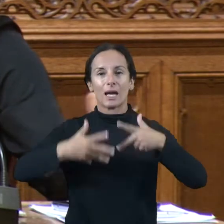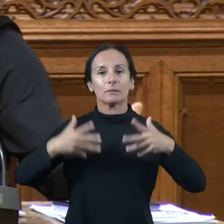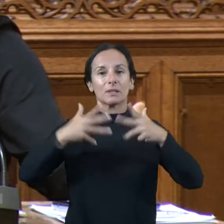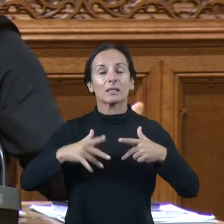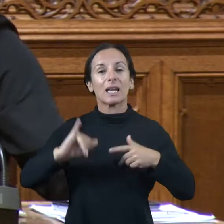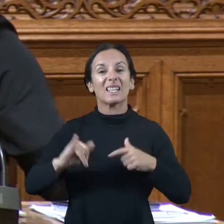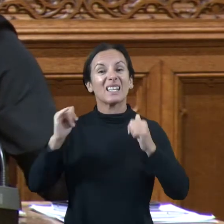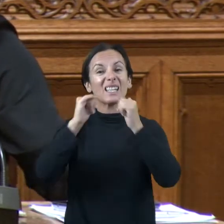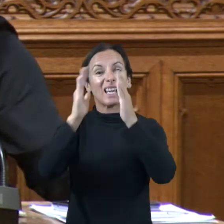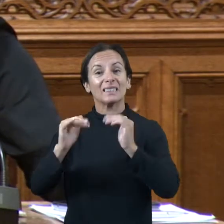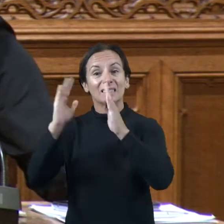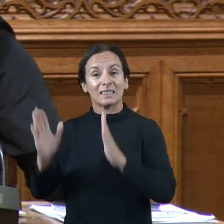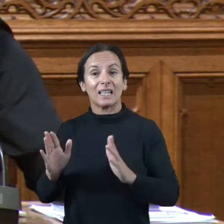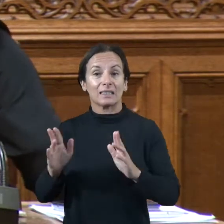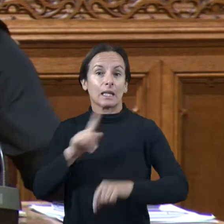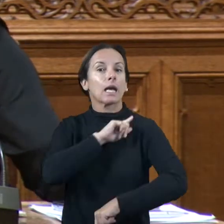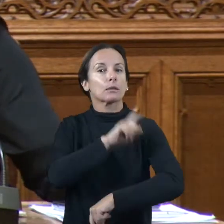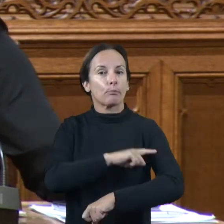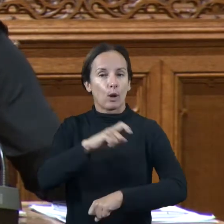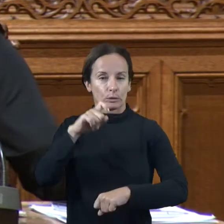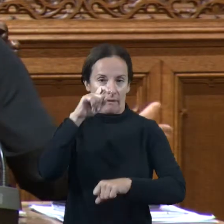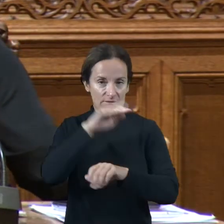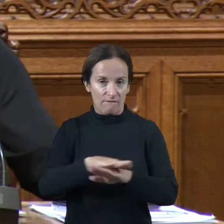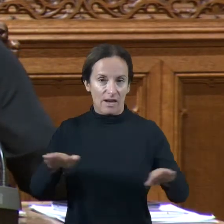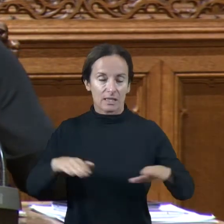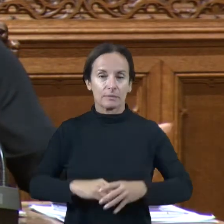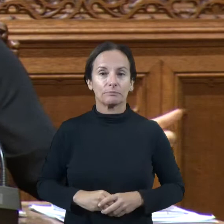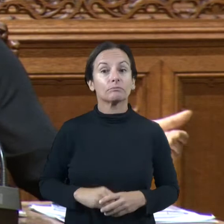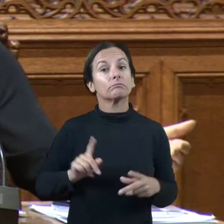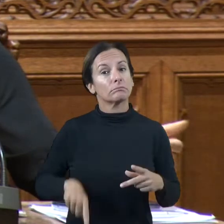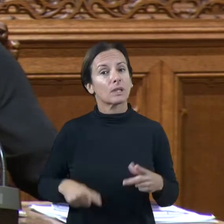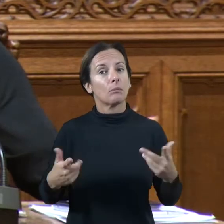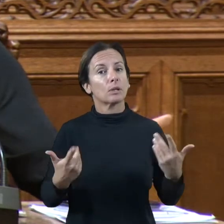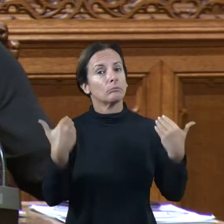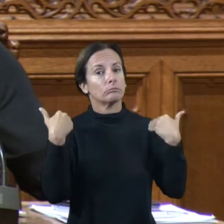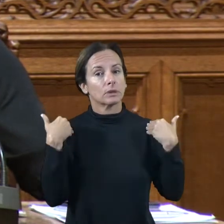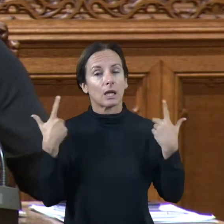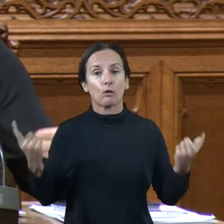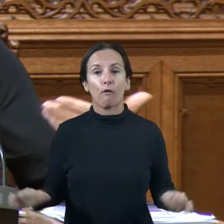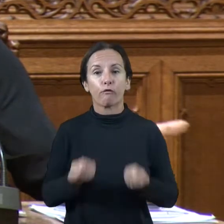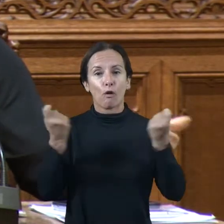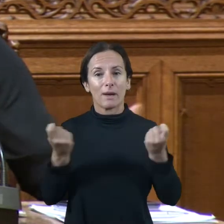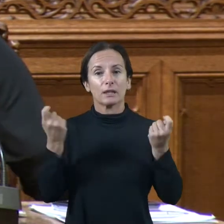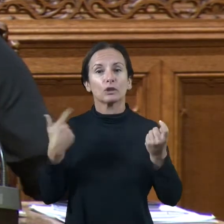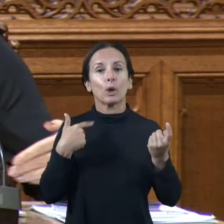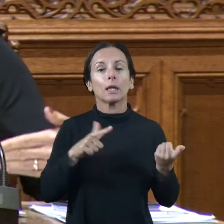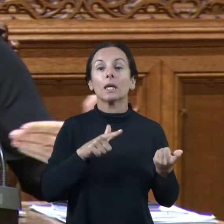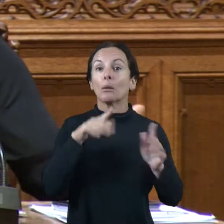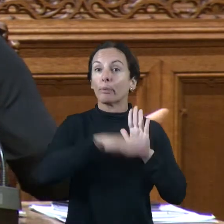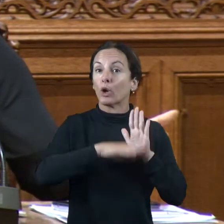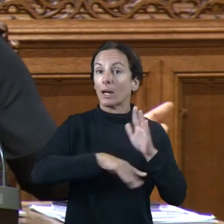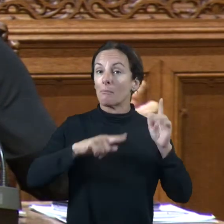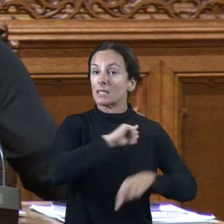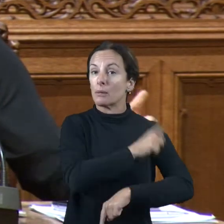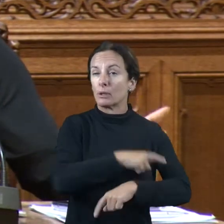entitats en quant a esport a base. També, amb el foment i la execució de programes que, com vos he dit, són totes ses